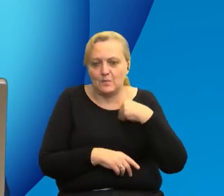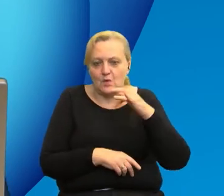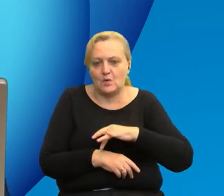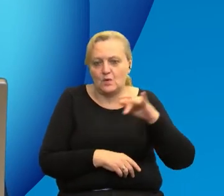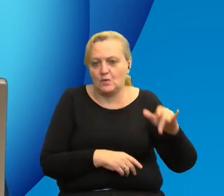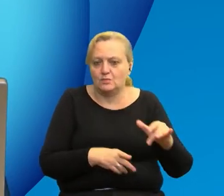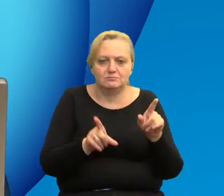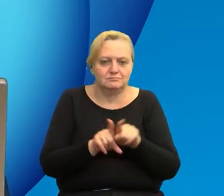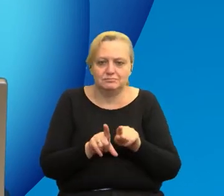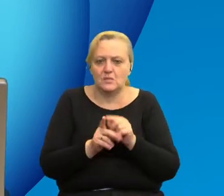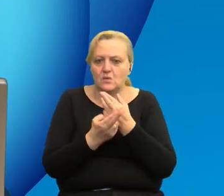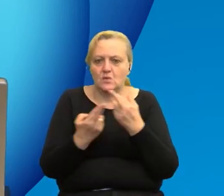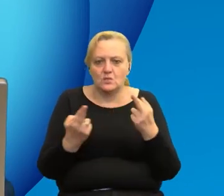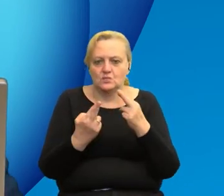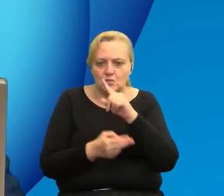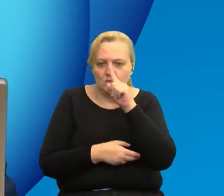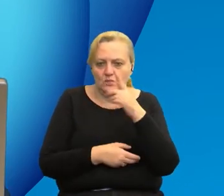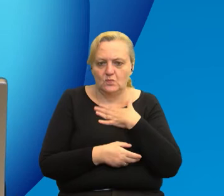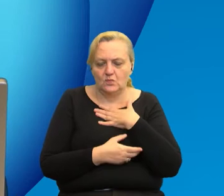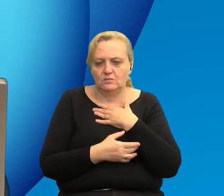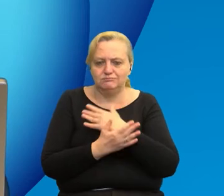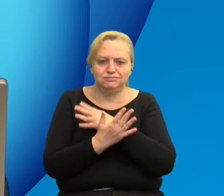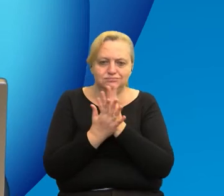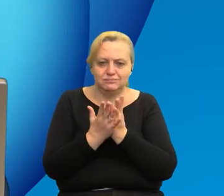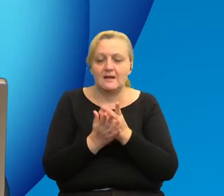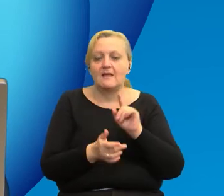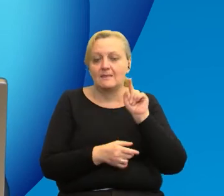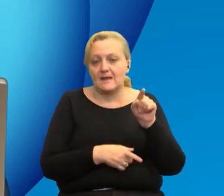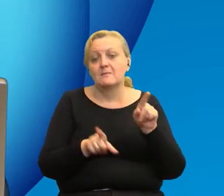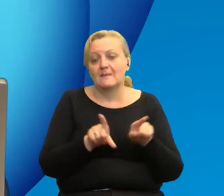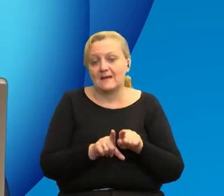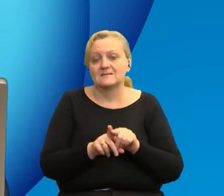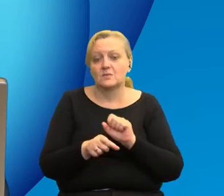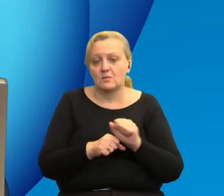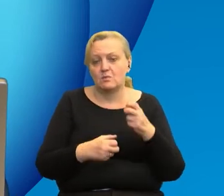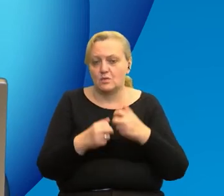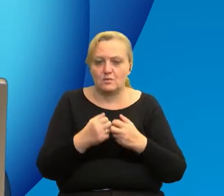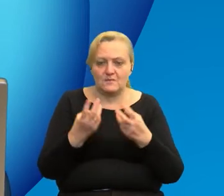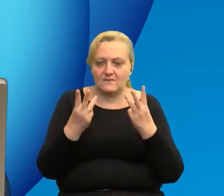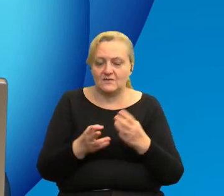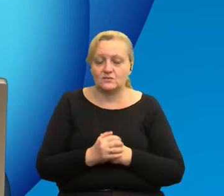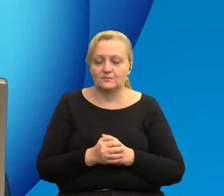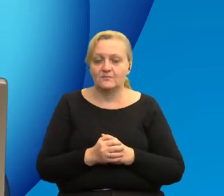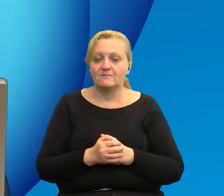społeczeństwo o różnym przekroju i tam też ten problem jest ważny.